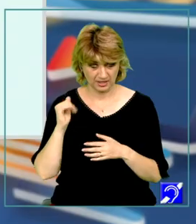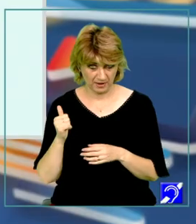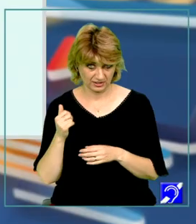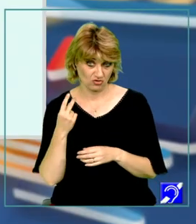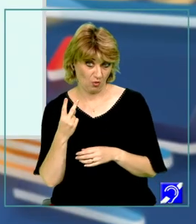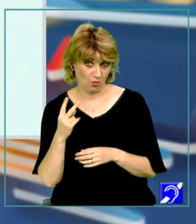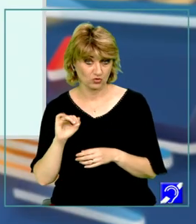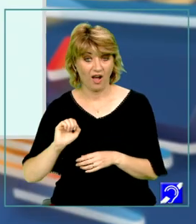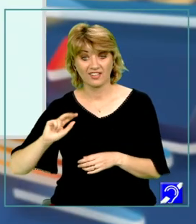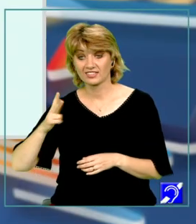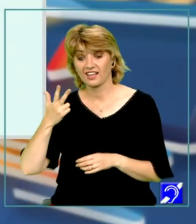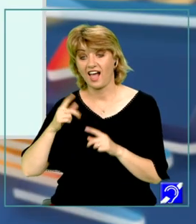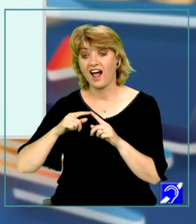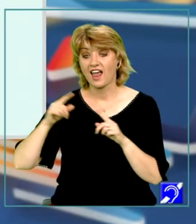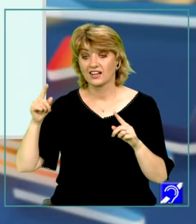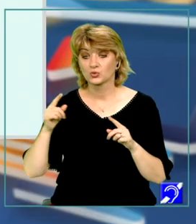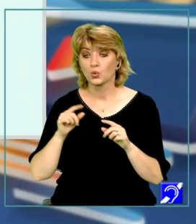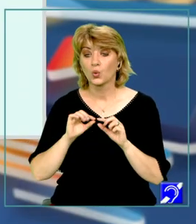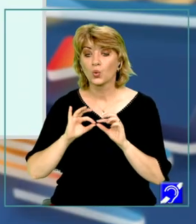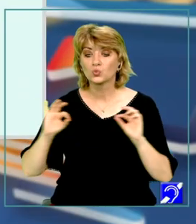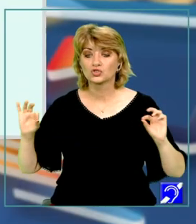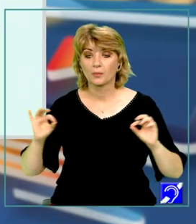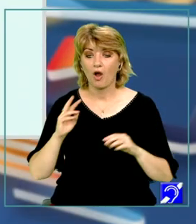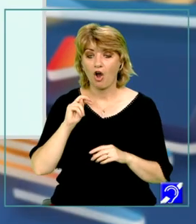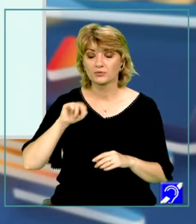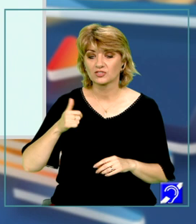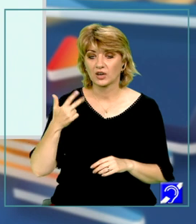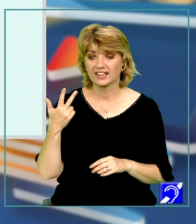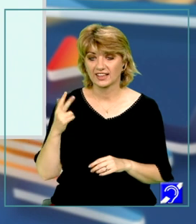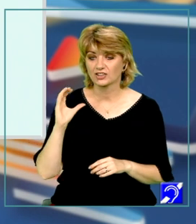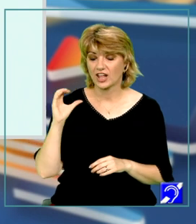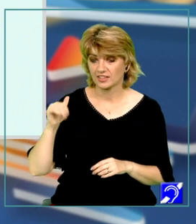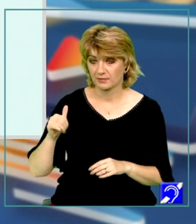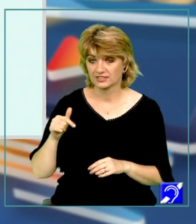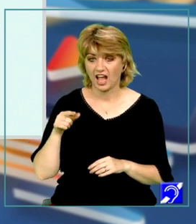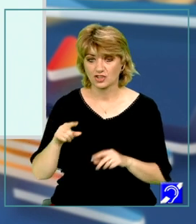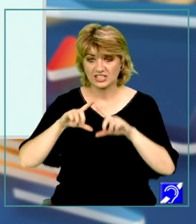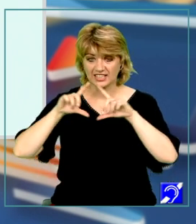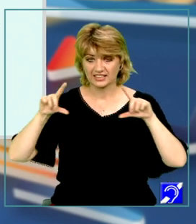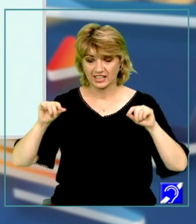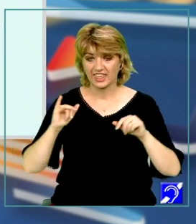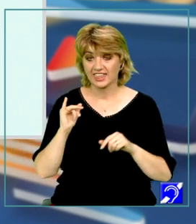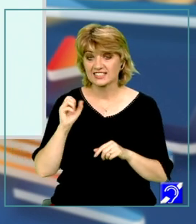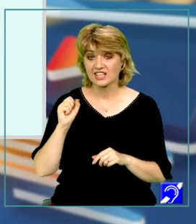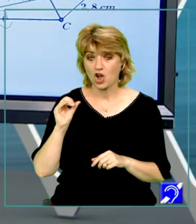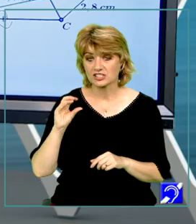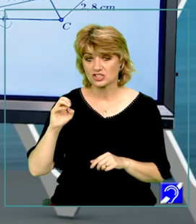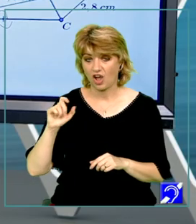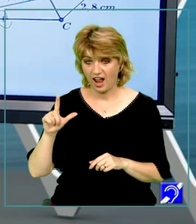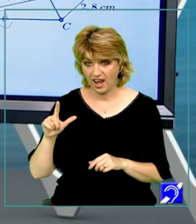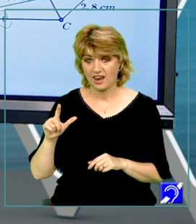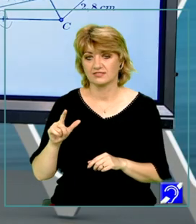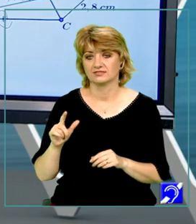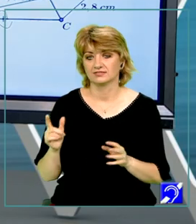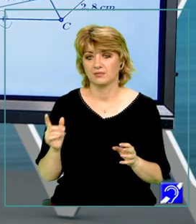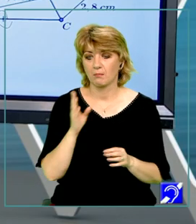și o a treia latură cu lungimea de 8,3 cm. Acest triunghi este deci isoscel și lui